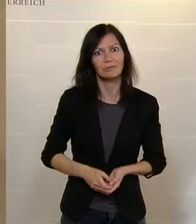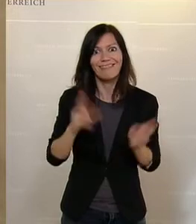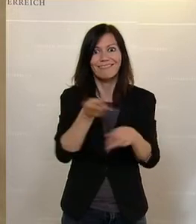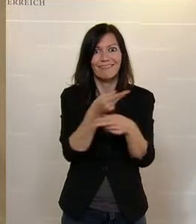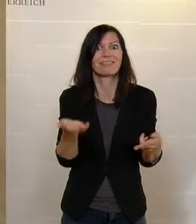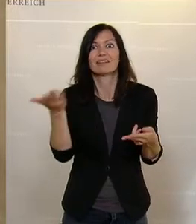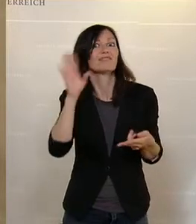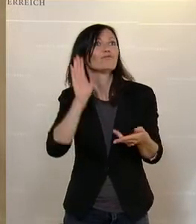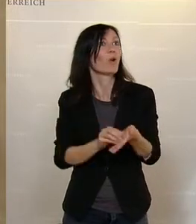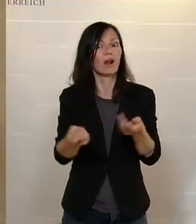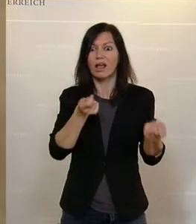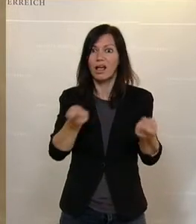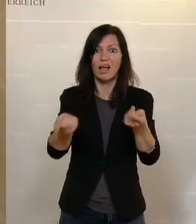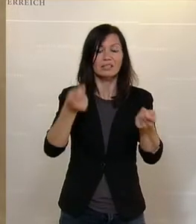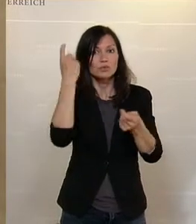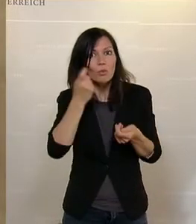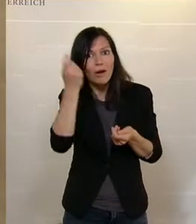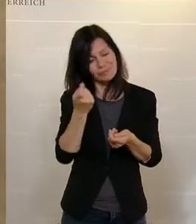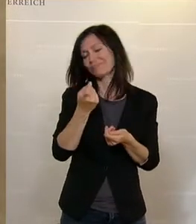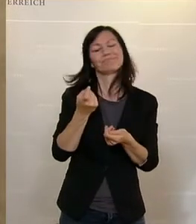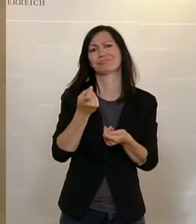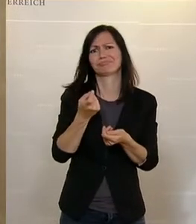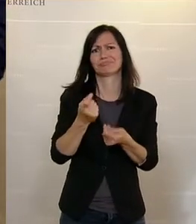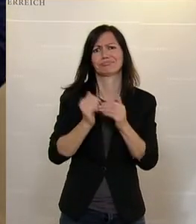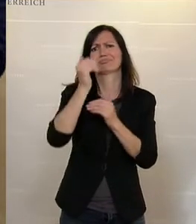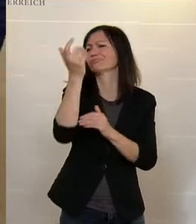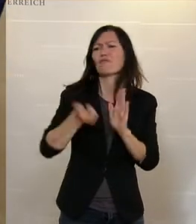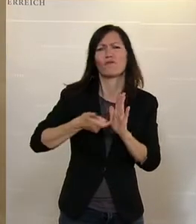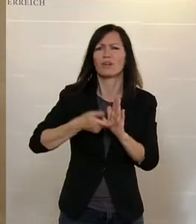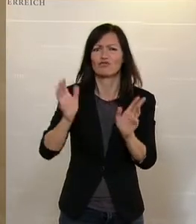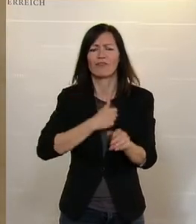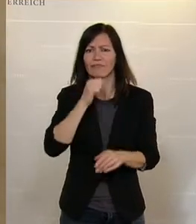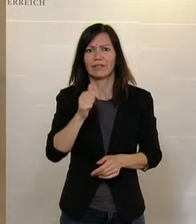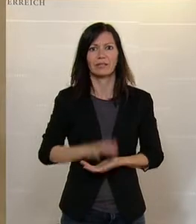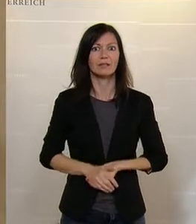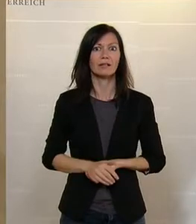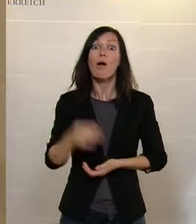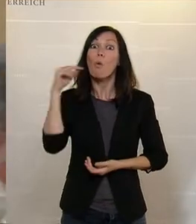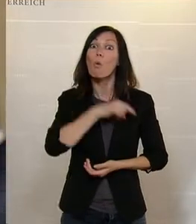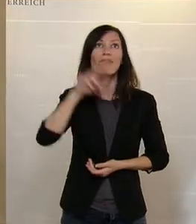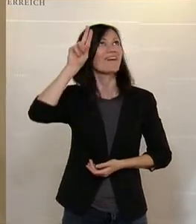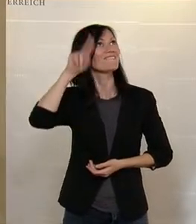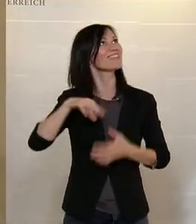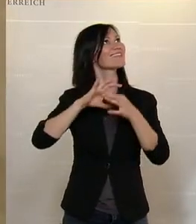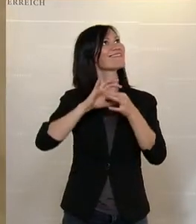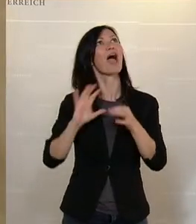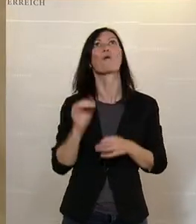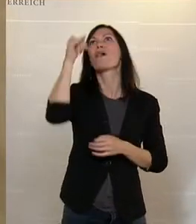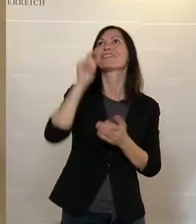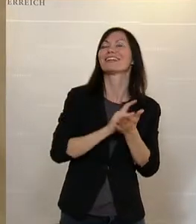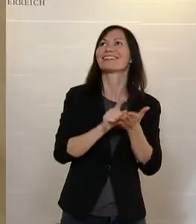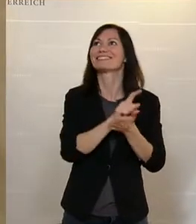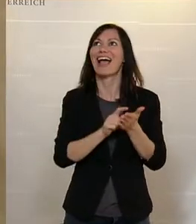überfordert? Die Zeiten des goldenen, roten Wiens, wo sie Gemeindebauten errichtet haben,